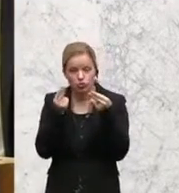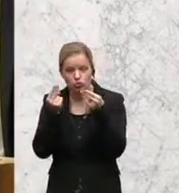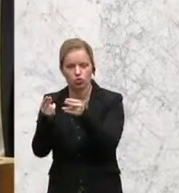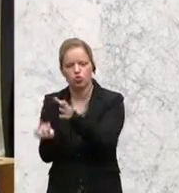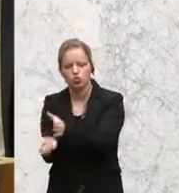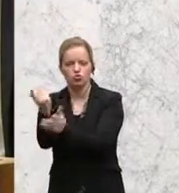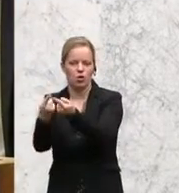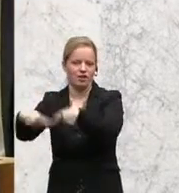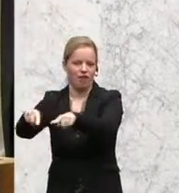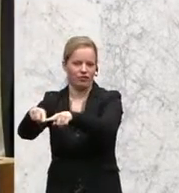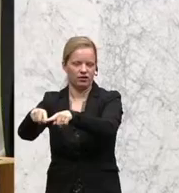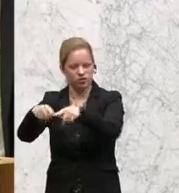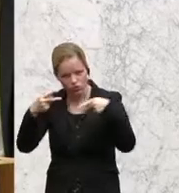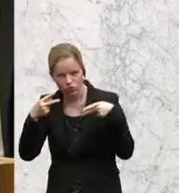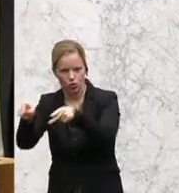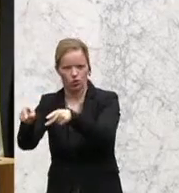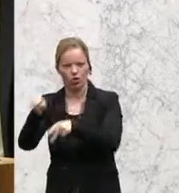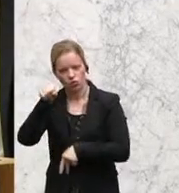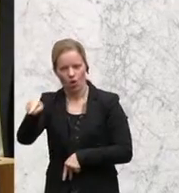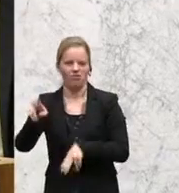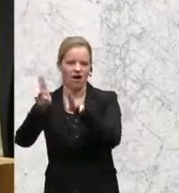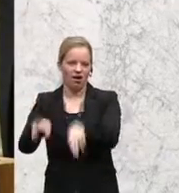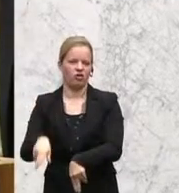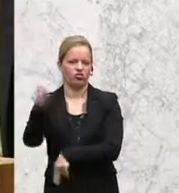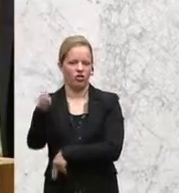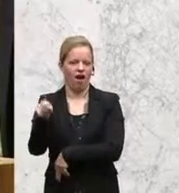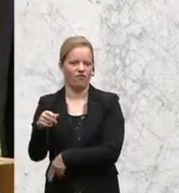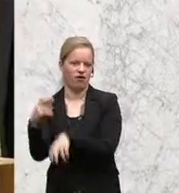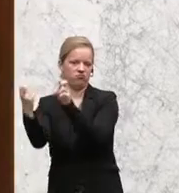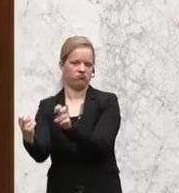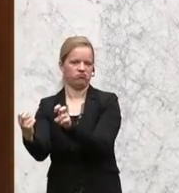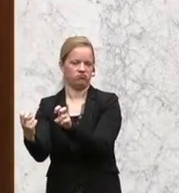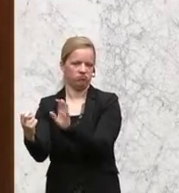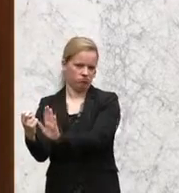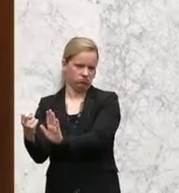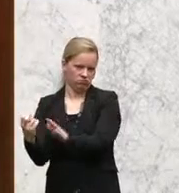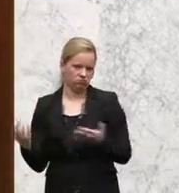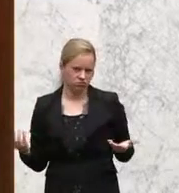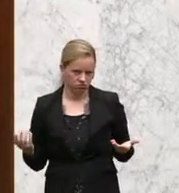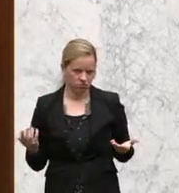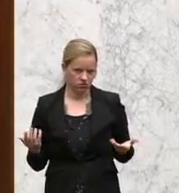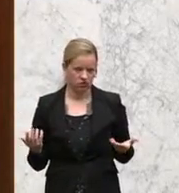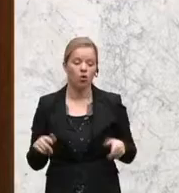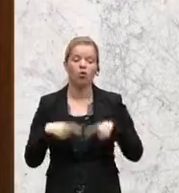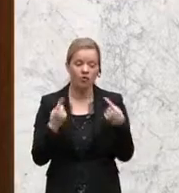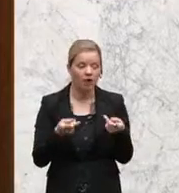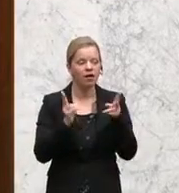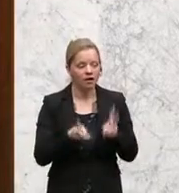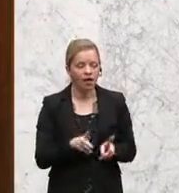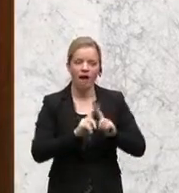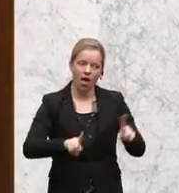zurückzubringen, um dort ihre Reststrafe zu verbüßen. Dann ist es auch möglich, Leute verstärkt hereinzunehmen